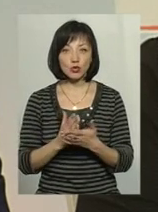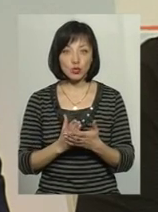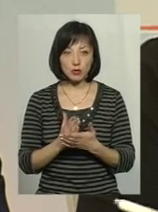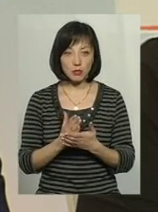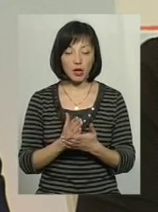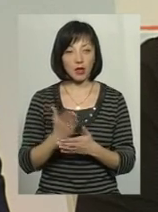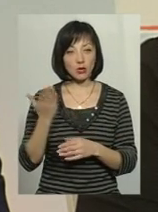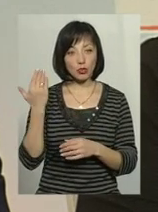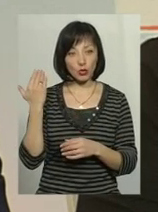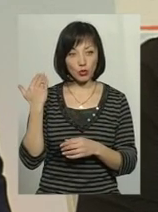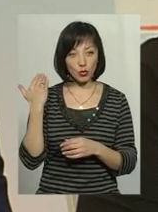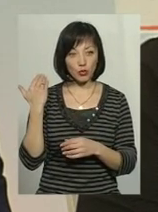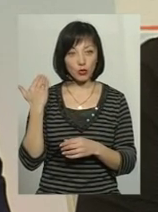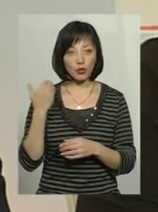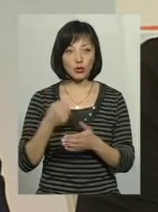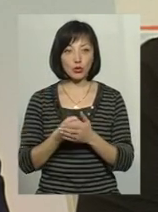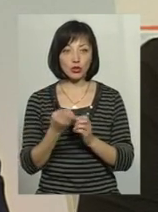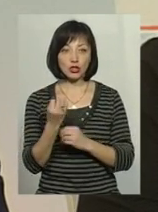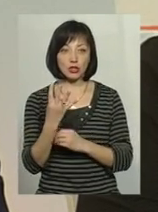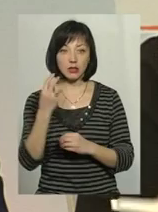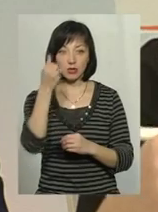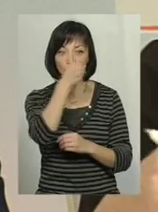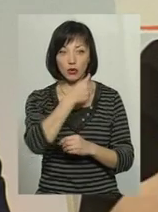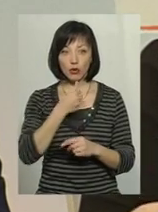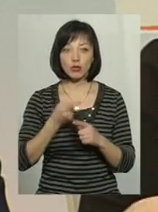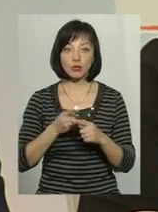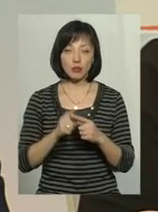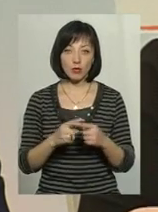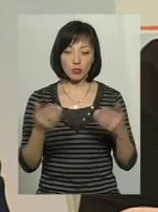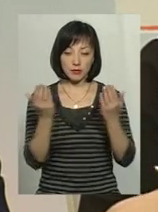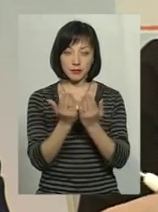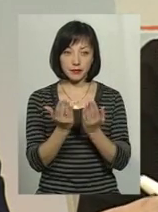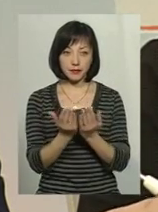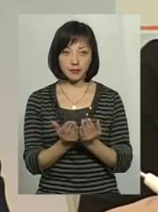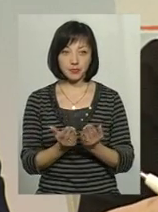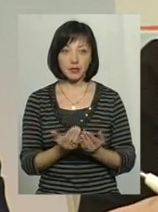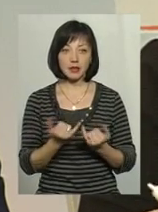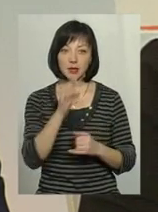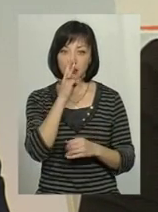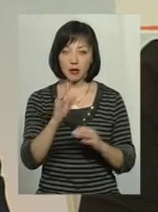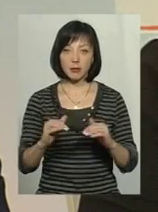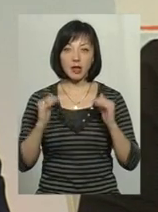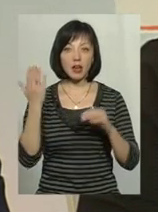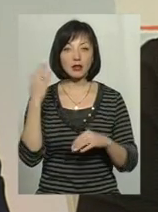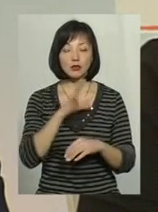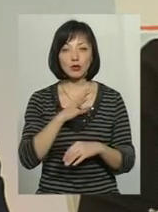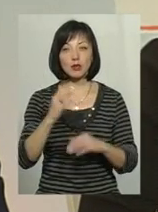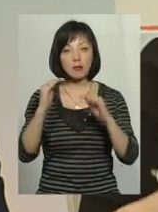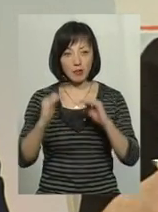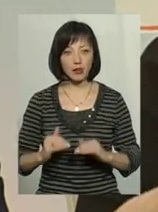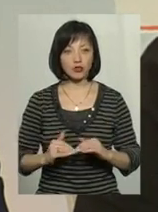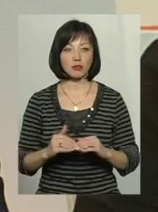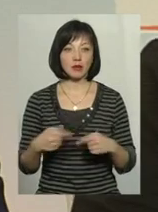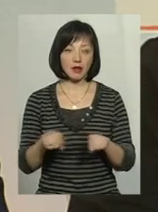служив і до того, як був призначений до 2014 року. Тому ми вже так і робили аналогію, тому що це зараз трохи зарплати піднялися, раніше вони були значно меншими.